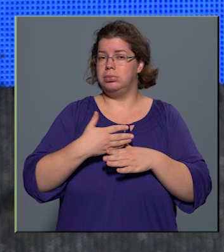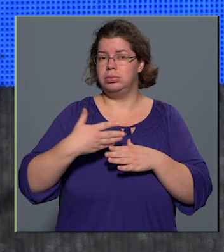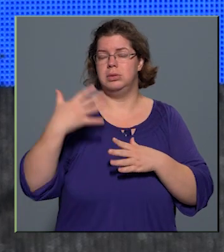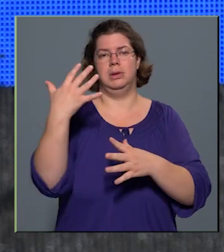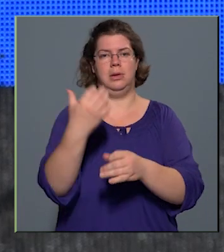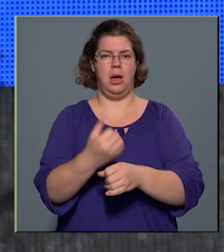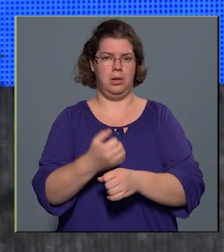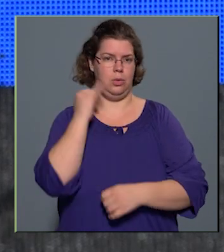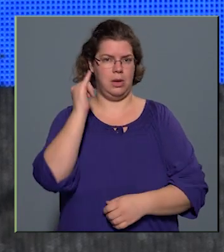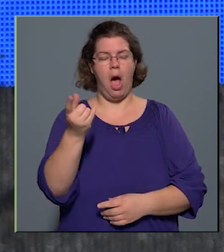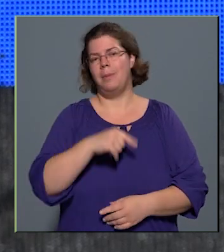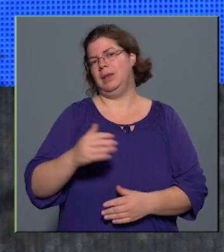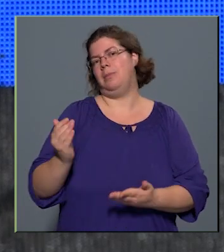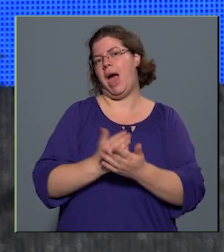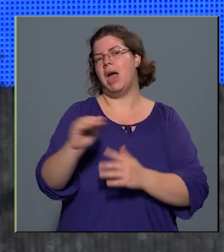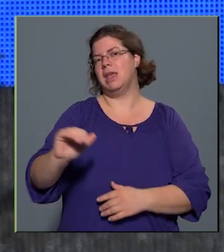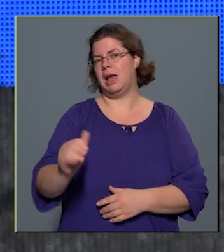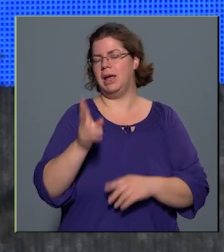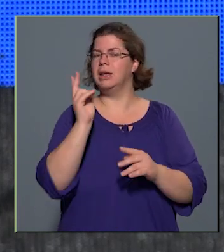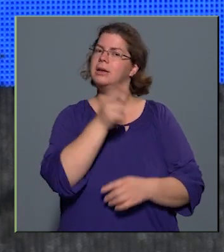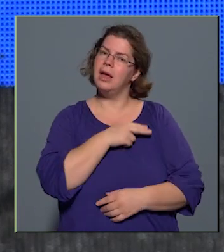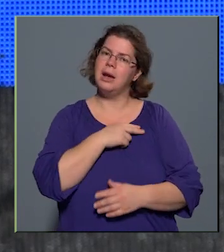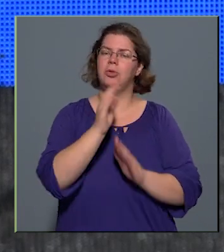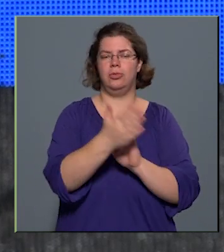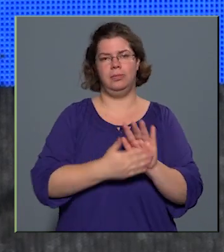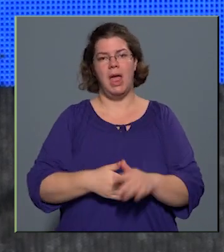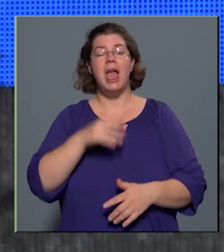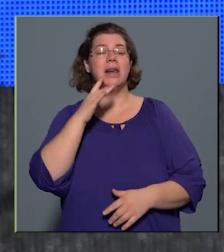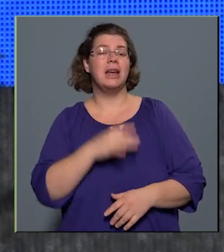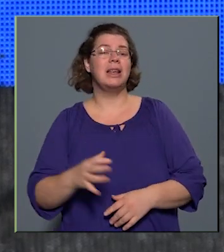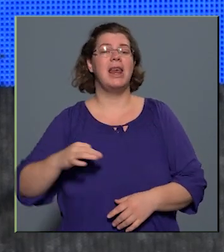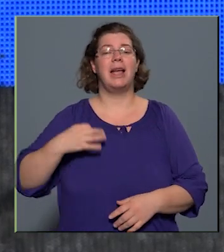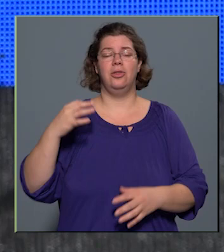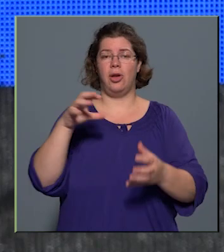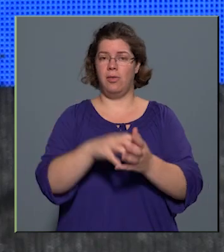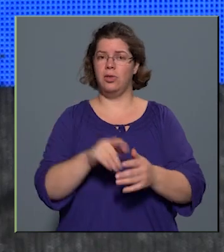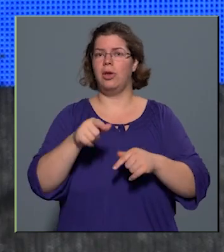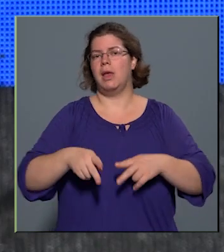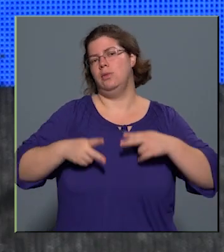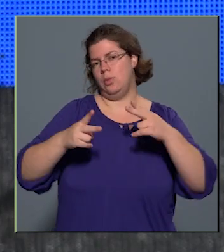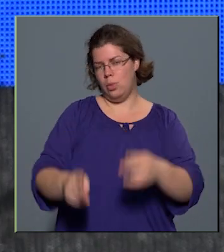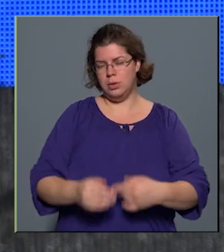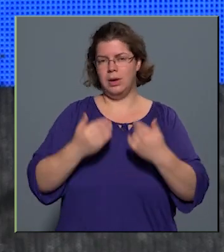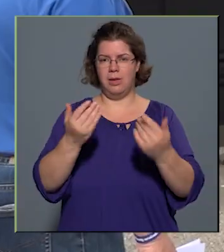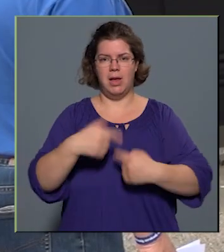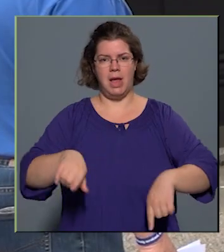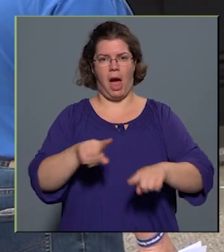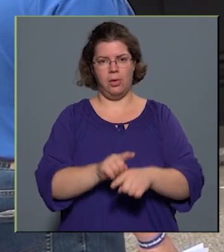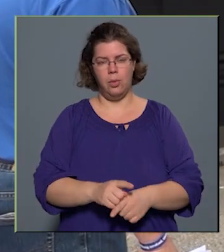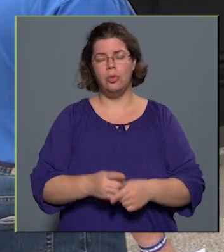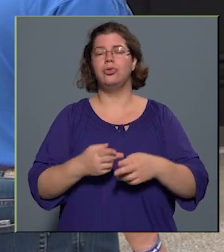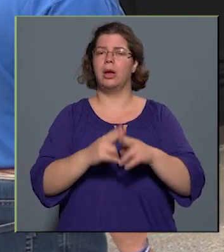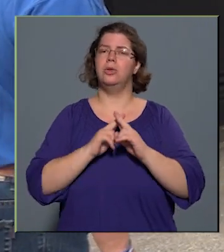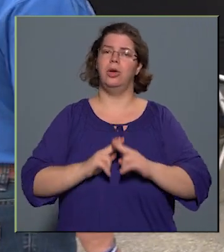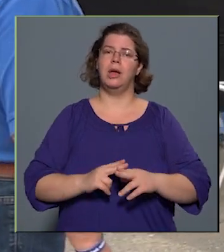amit már gyermekkorban érdemes elkezdeni. A Richter Egészségváros ezen az uton kínál nekünk értékes segítséget. A világunkban,